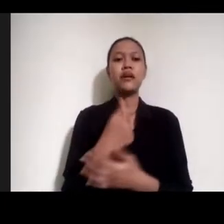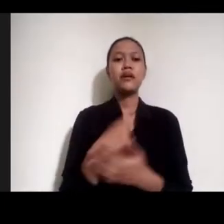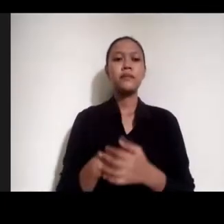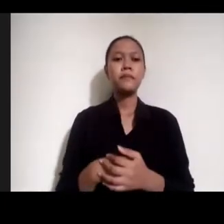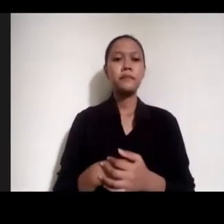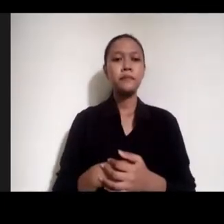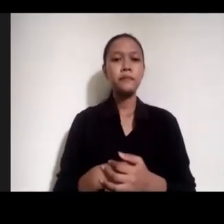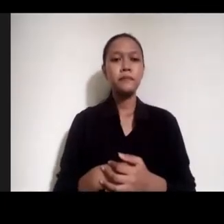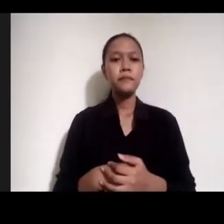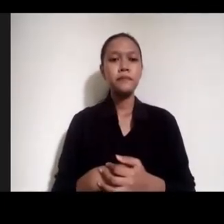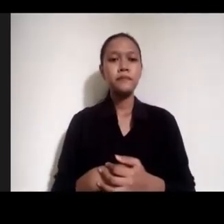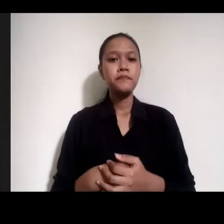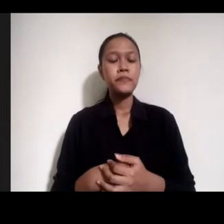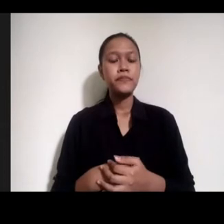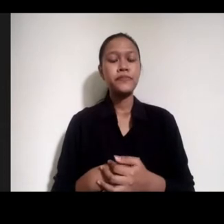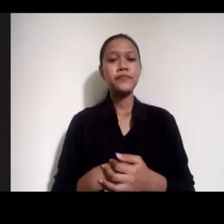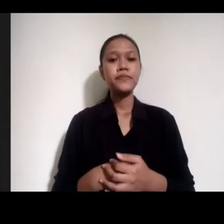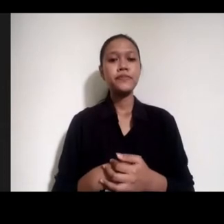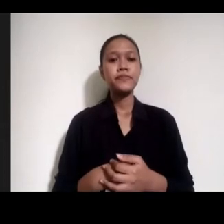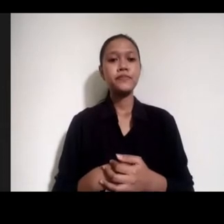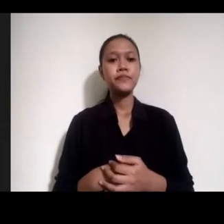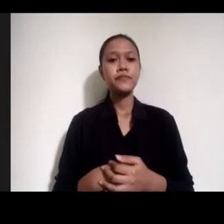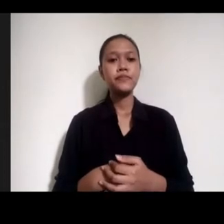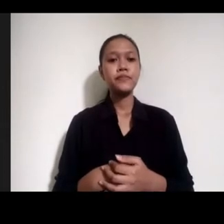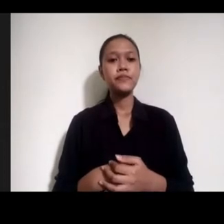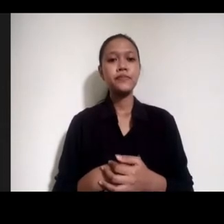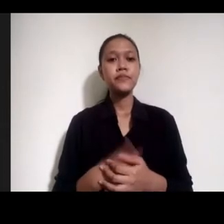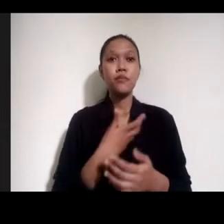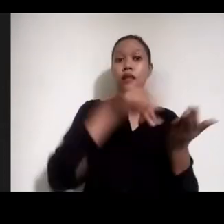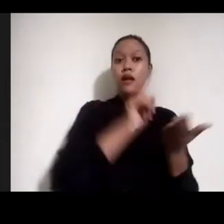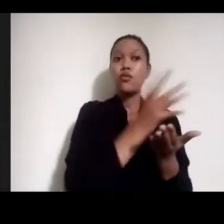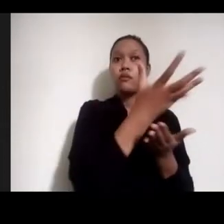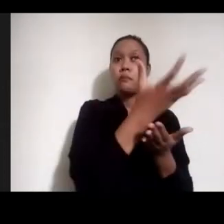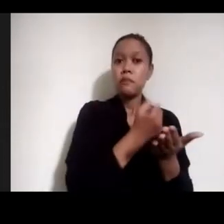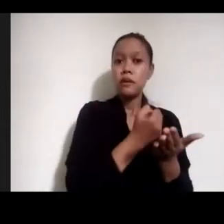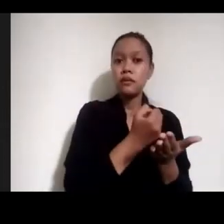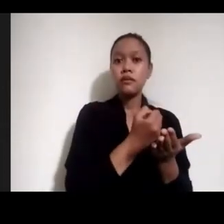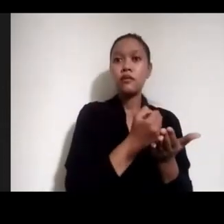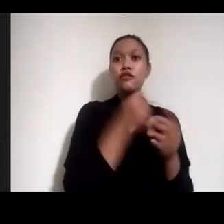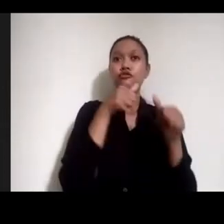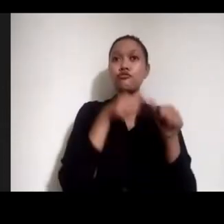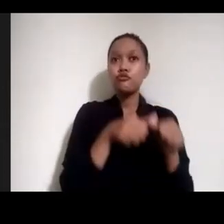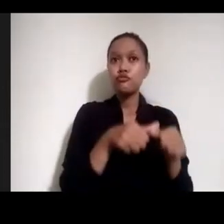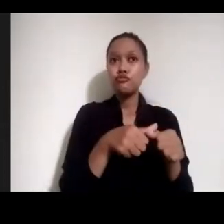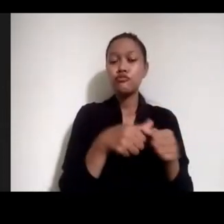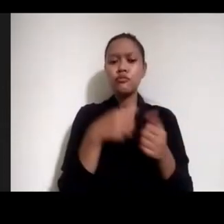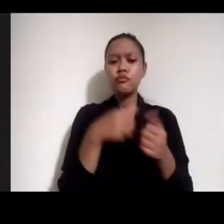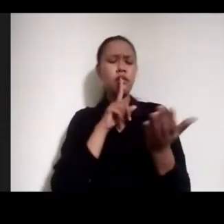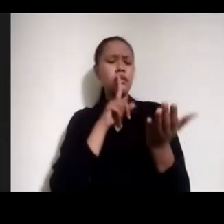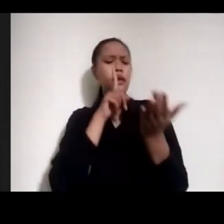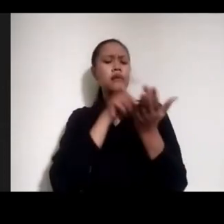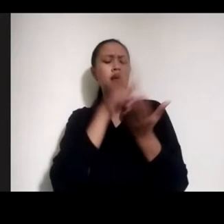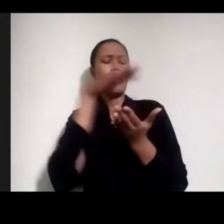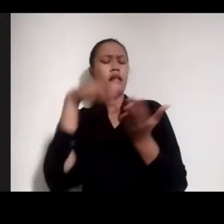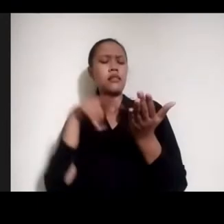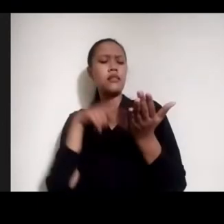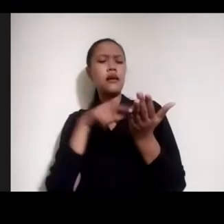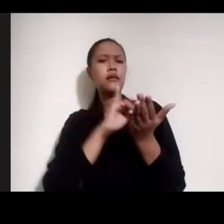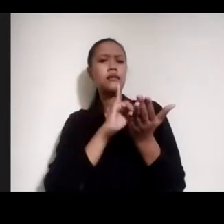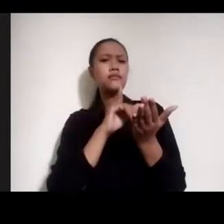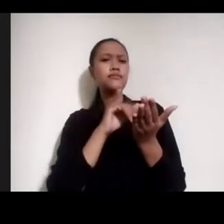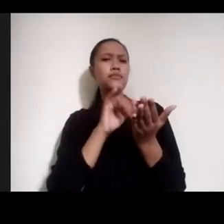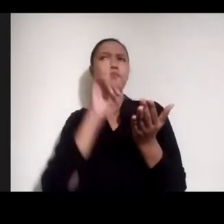Mau kita Dapat data dulu Atau Kemudian Kita Mempertanyakan Data Seperti yang tadi Kita